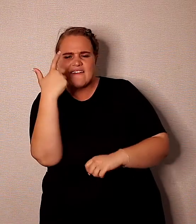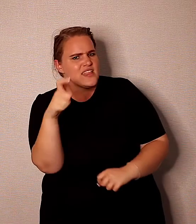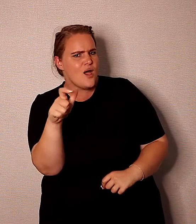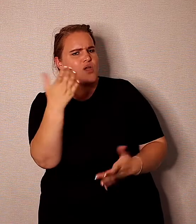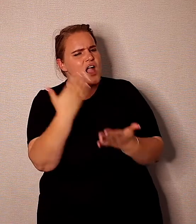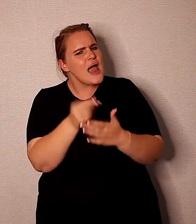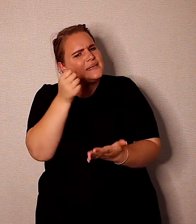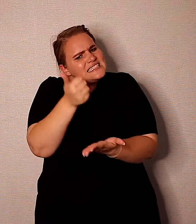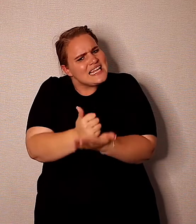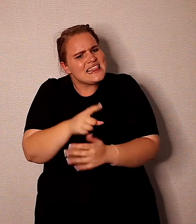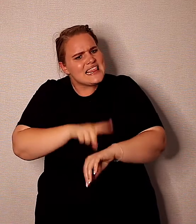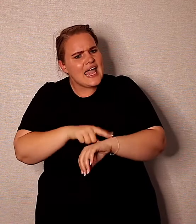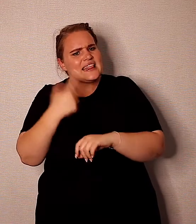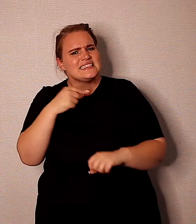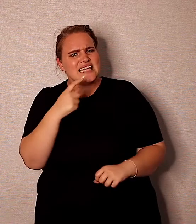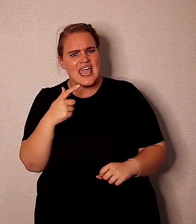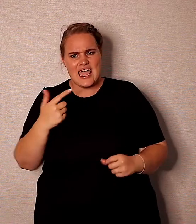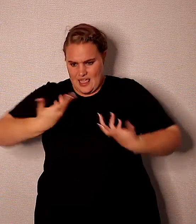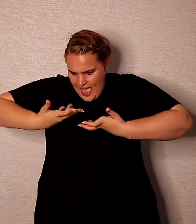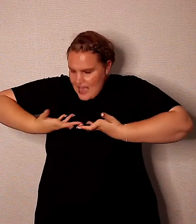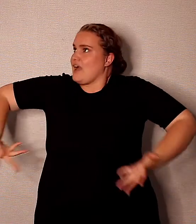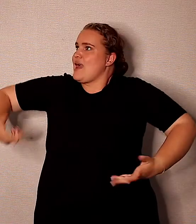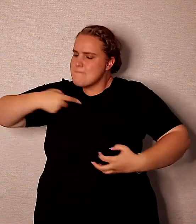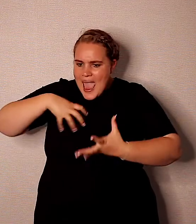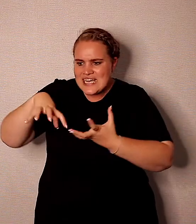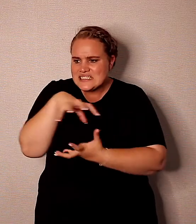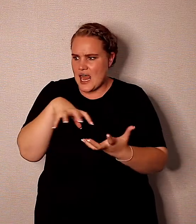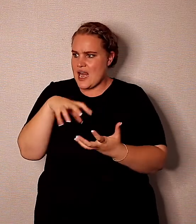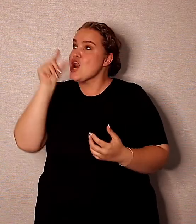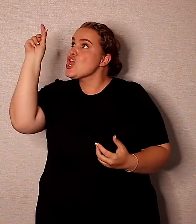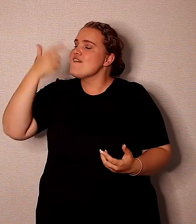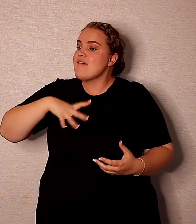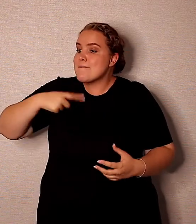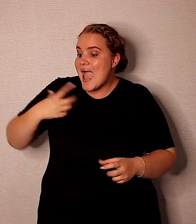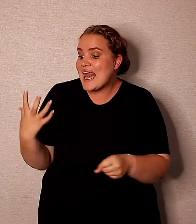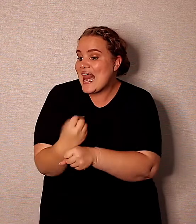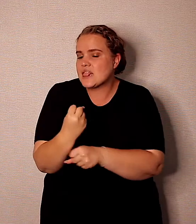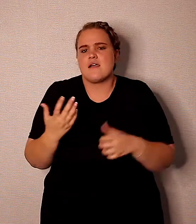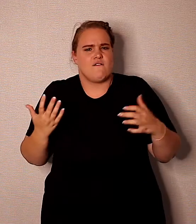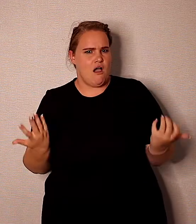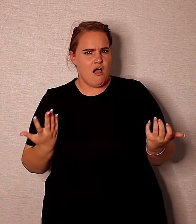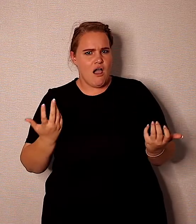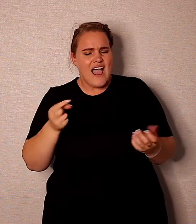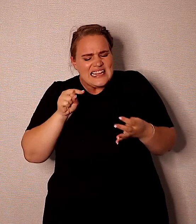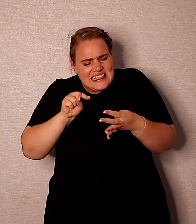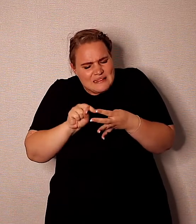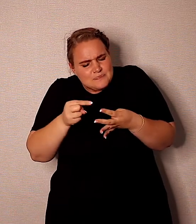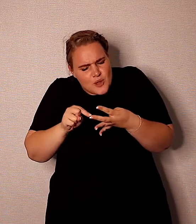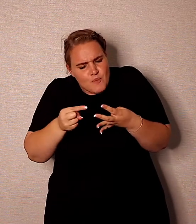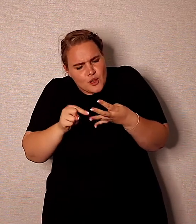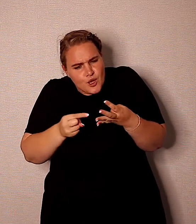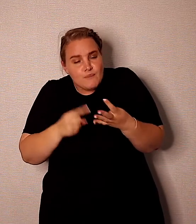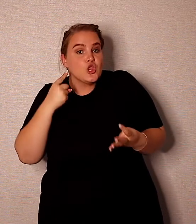uitgevat om hierna te kyk, en vat uit en sê, jy is ek, is my gesin, waar wil jy my red, waar moet ek iets doen, so in die fijnste